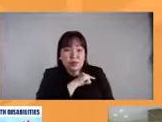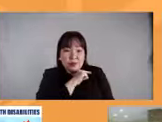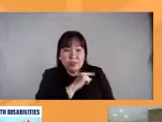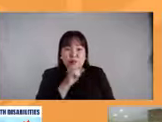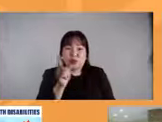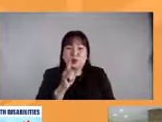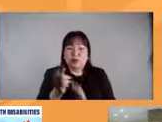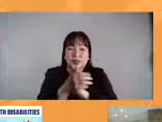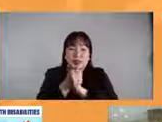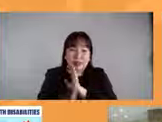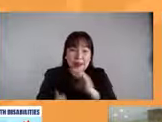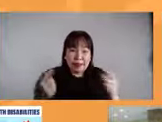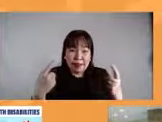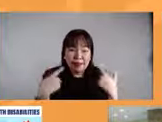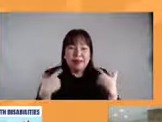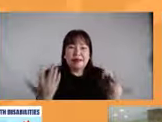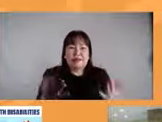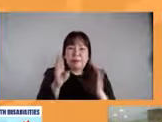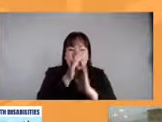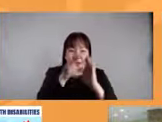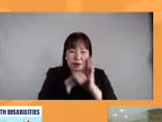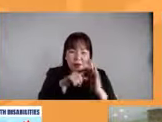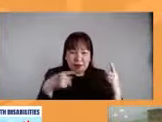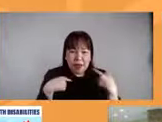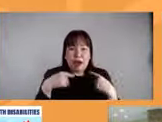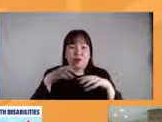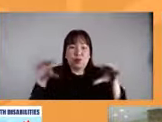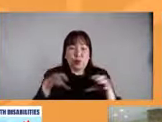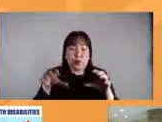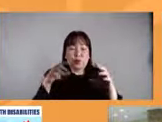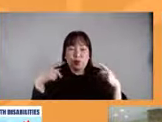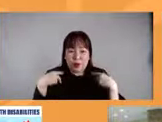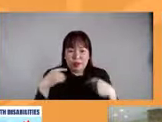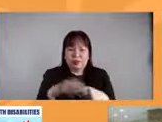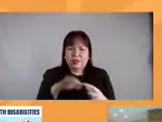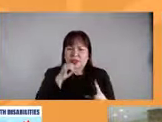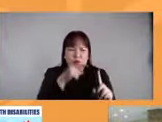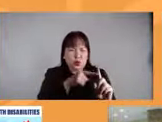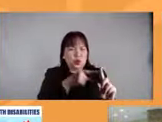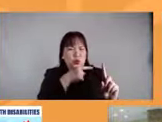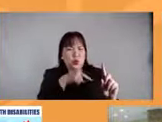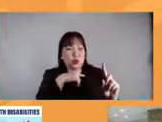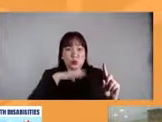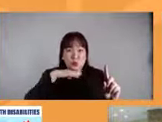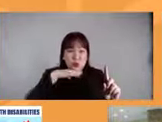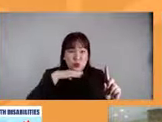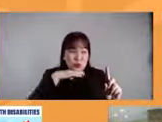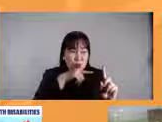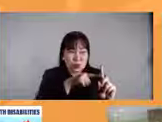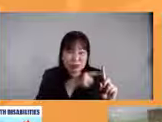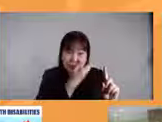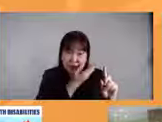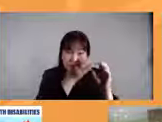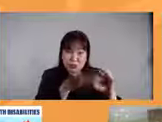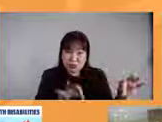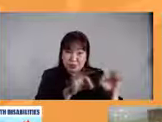kumbaga sa ano hindi naman po ito tungkol sa kung sino ang magandang mukha sino ang